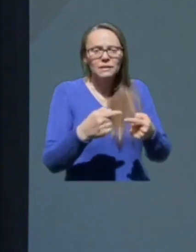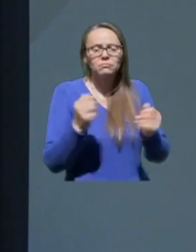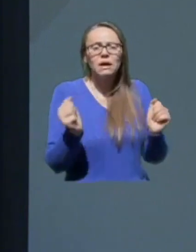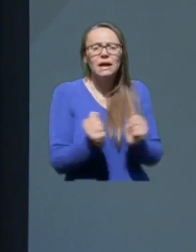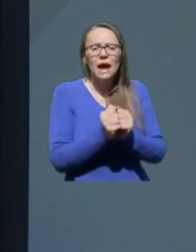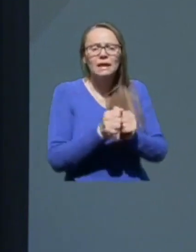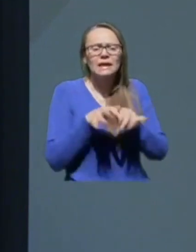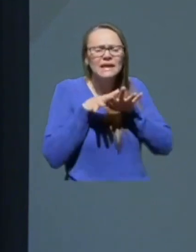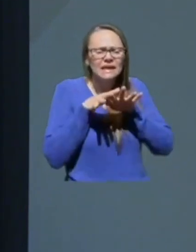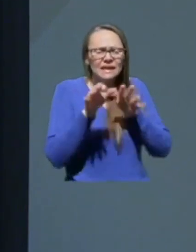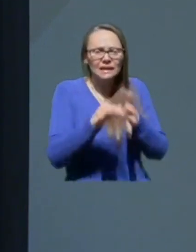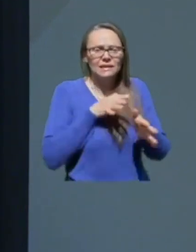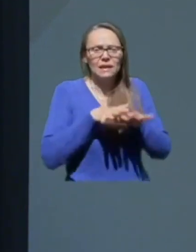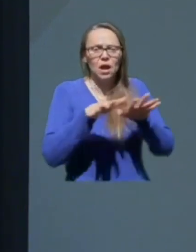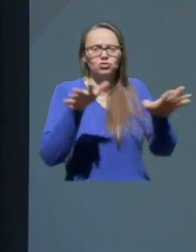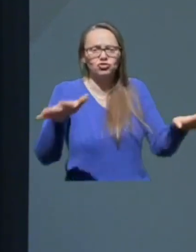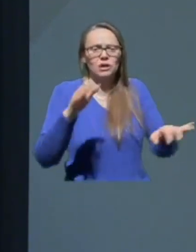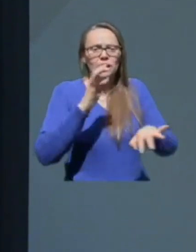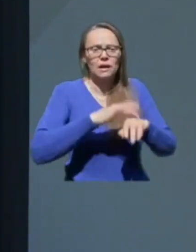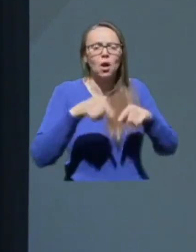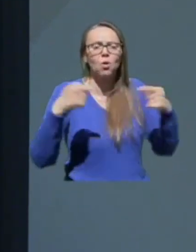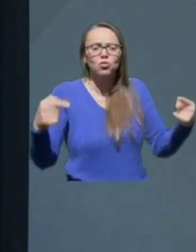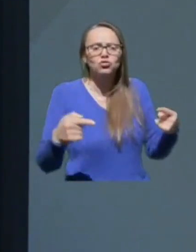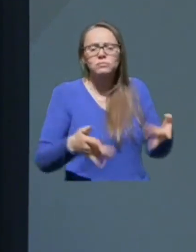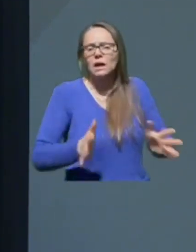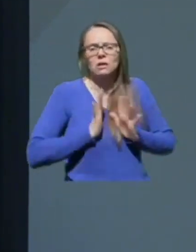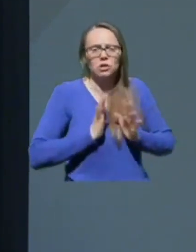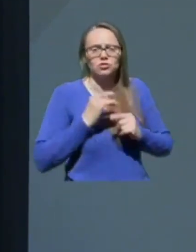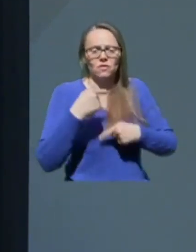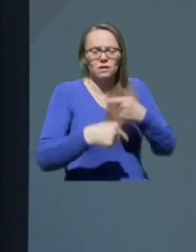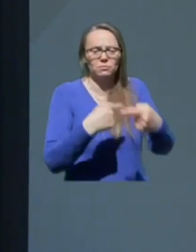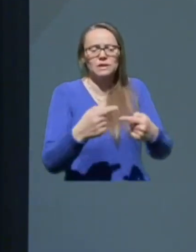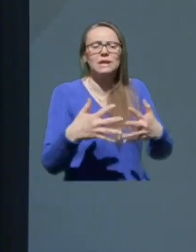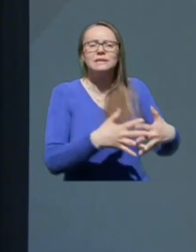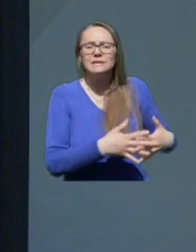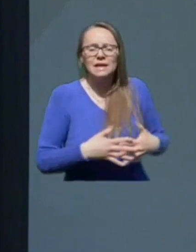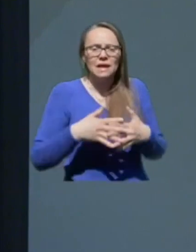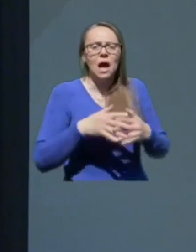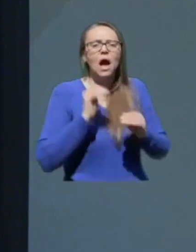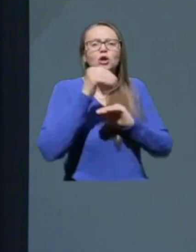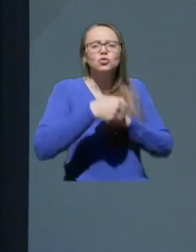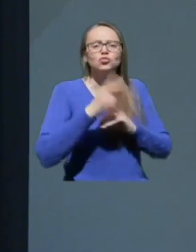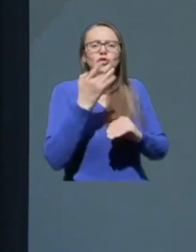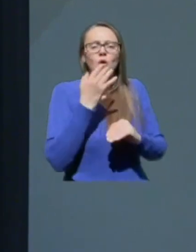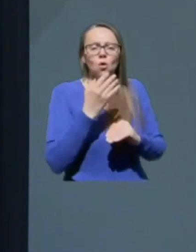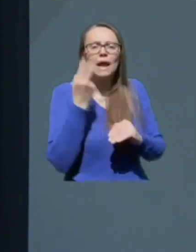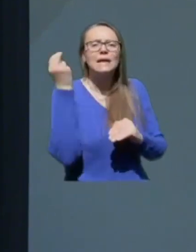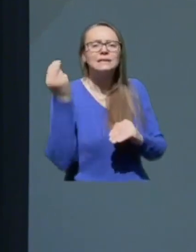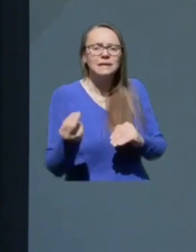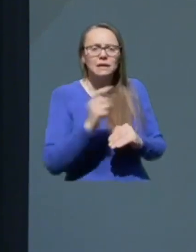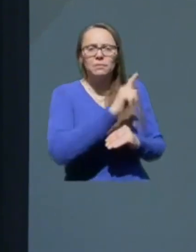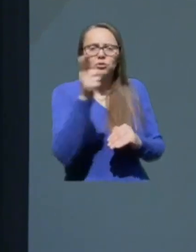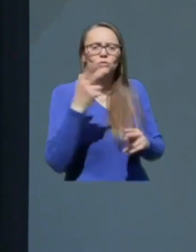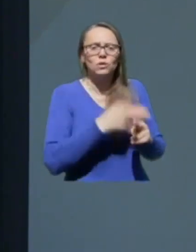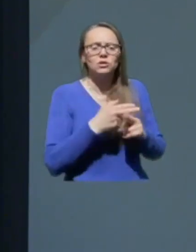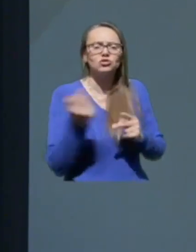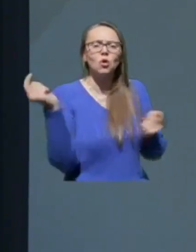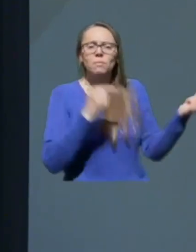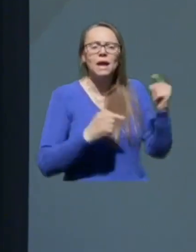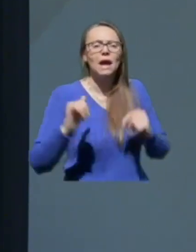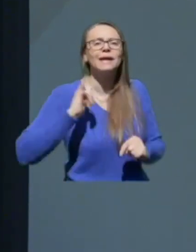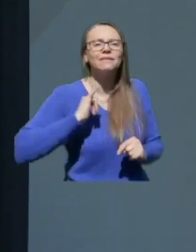katastrofalnimi posledicami. Iz ZDA, Južne Koreje, Srbije in drug držav prihajajo